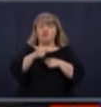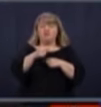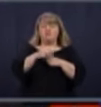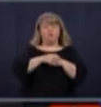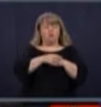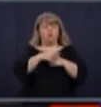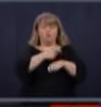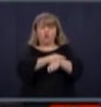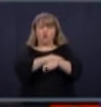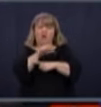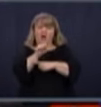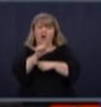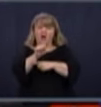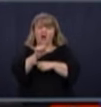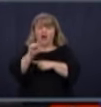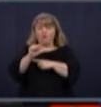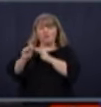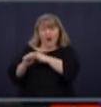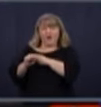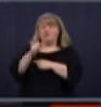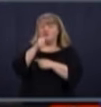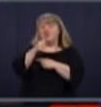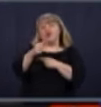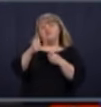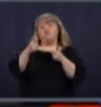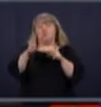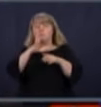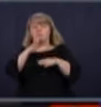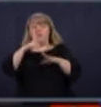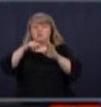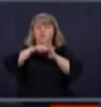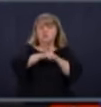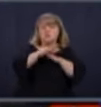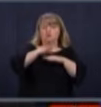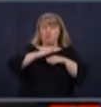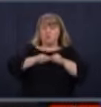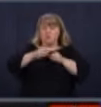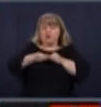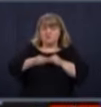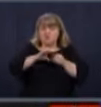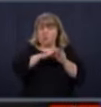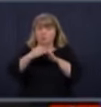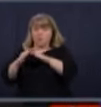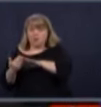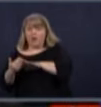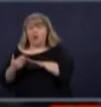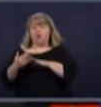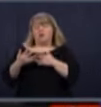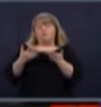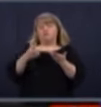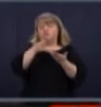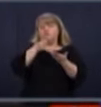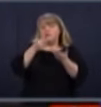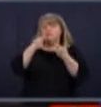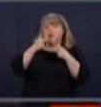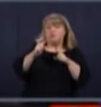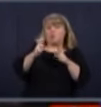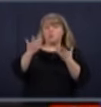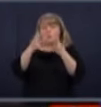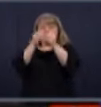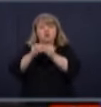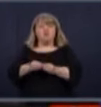sur la transmission communautaire. Donc, il faut que la tendance se maintienne.